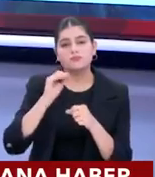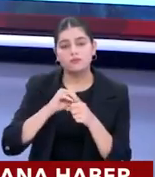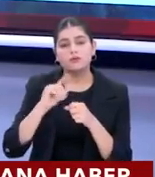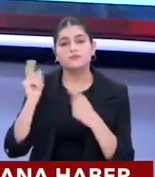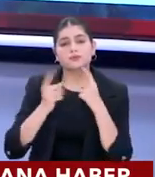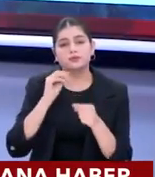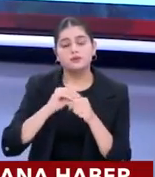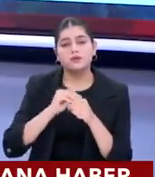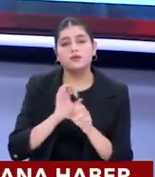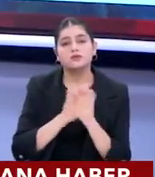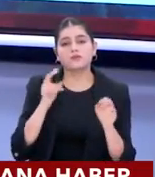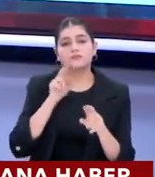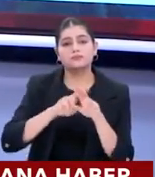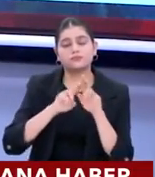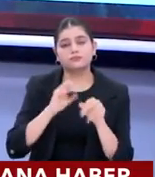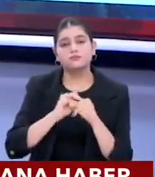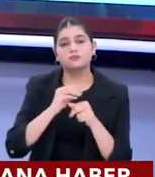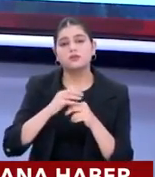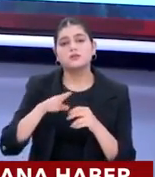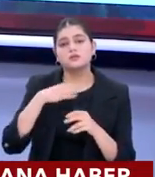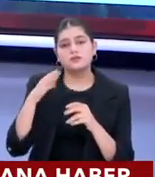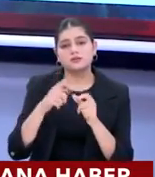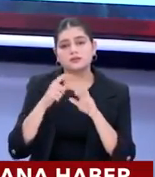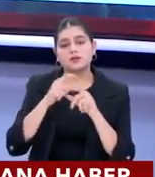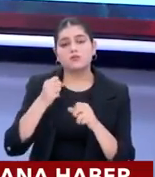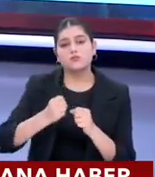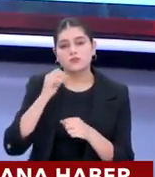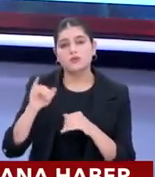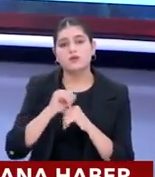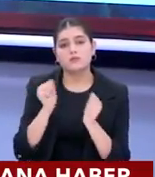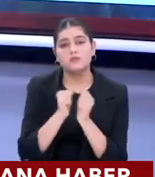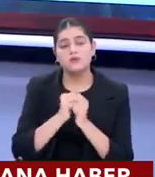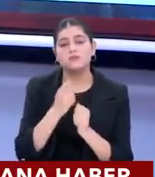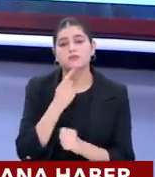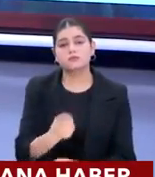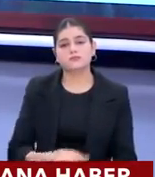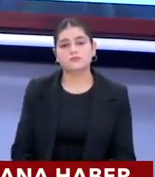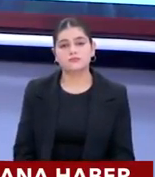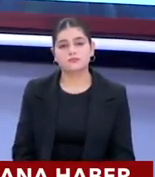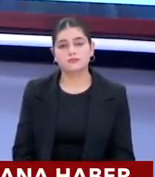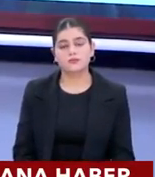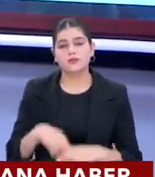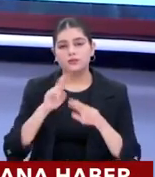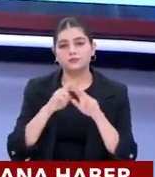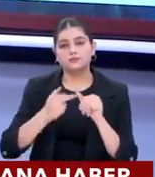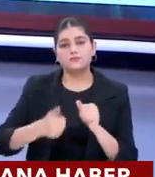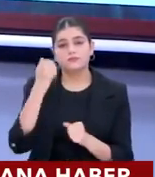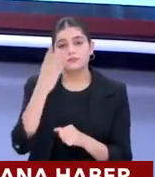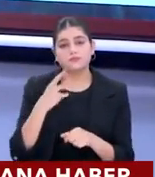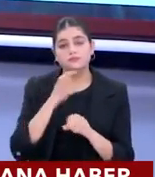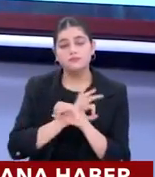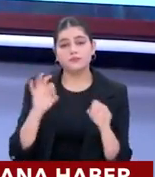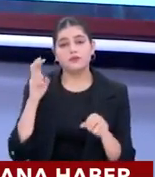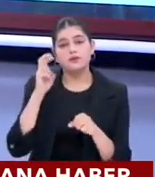bir şekilde aslında Kılıçdaroğlu'nun sağ kollarından biridir. Çok yakındır Kılıçdaroğlu'na. Ve Kılıçdaroğlu genel başkan olduğu